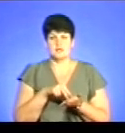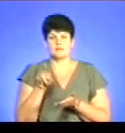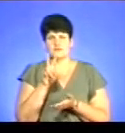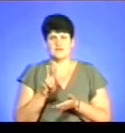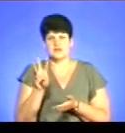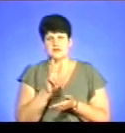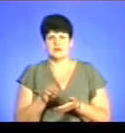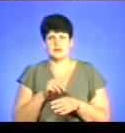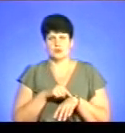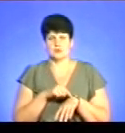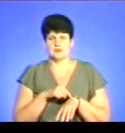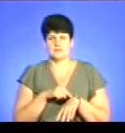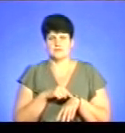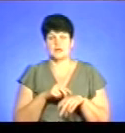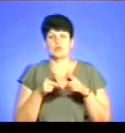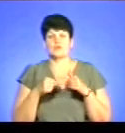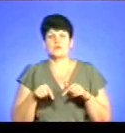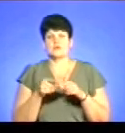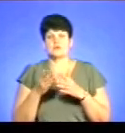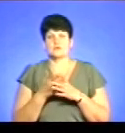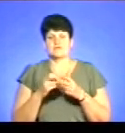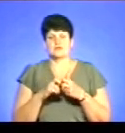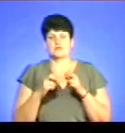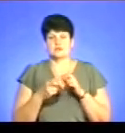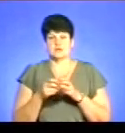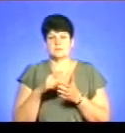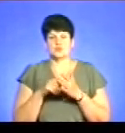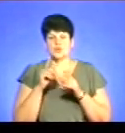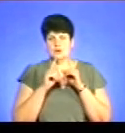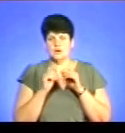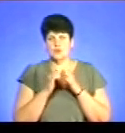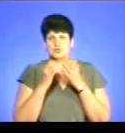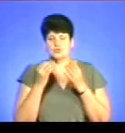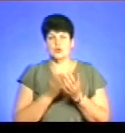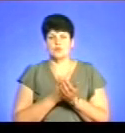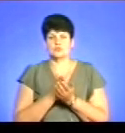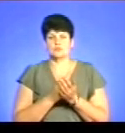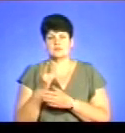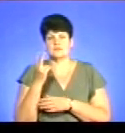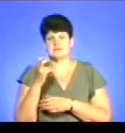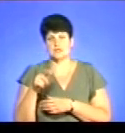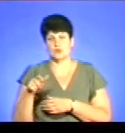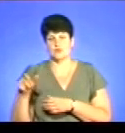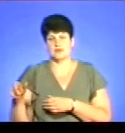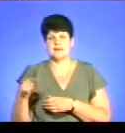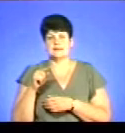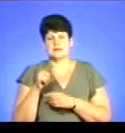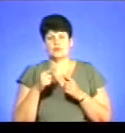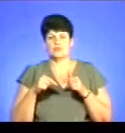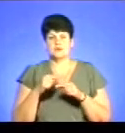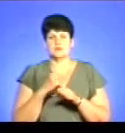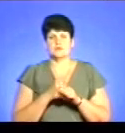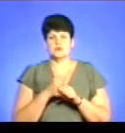години. У відділі субсидій Івано-Франківської міської ради щодня обслуговують 200 людей. Для них у відділі